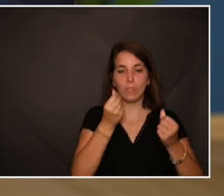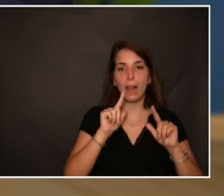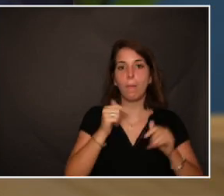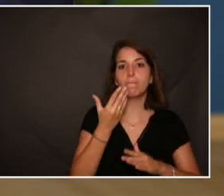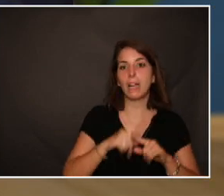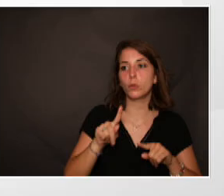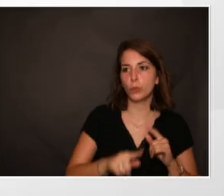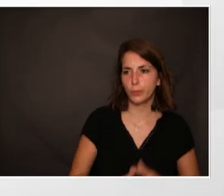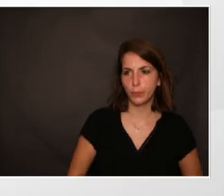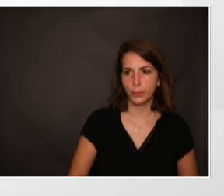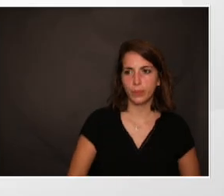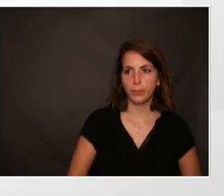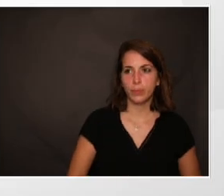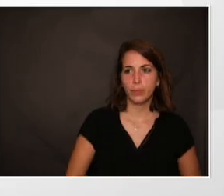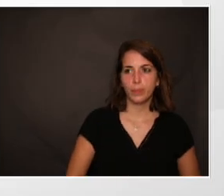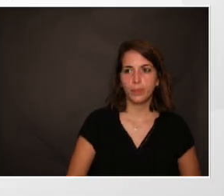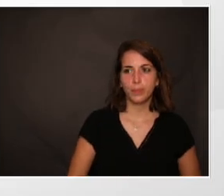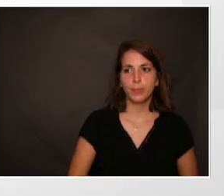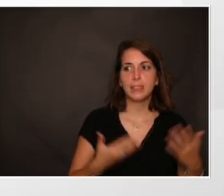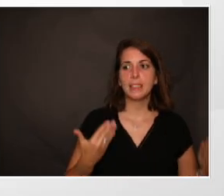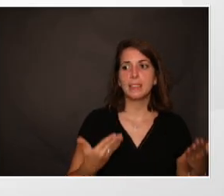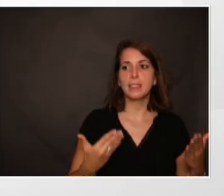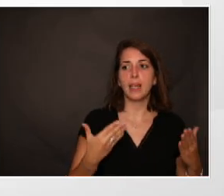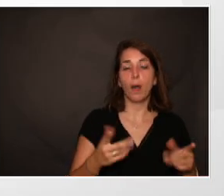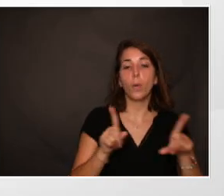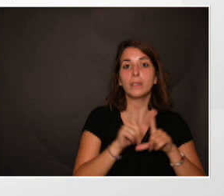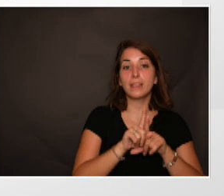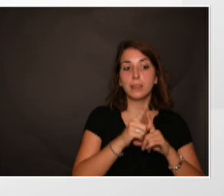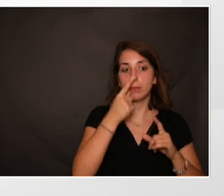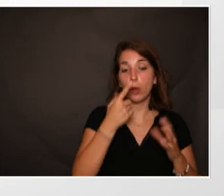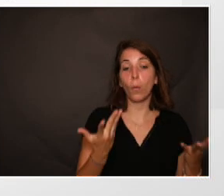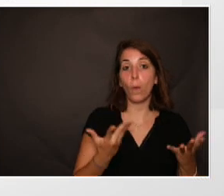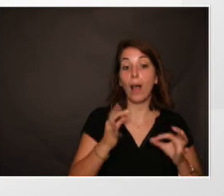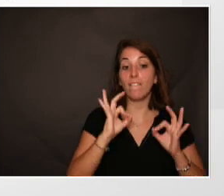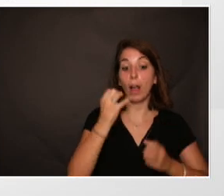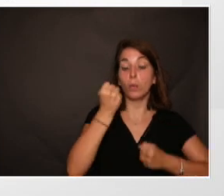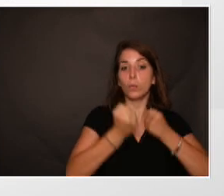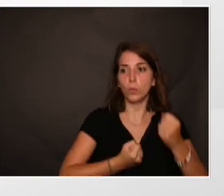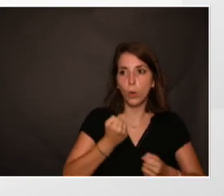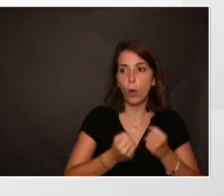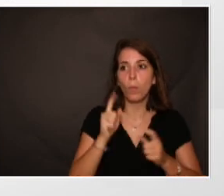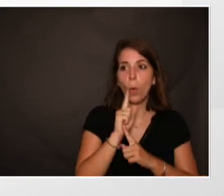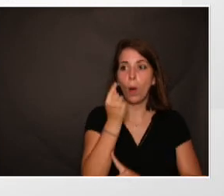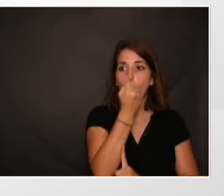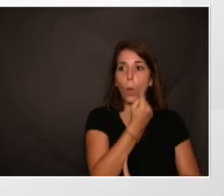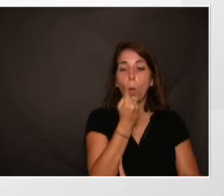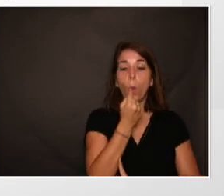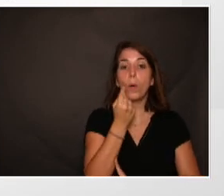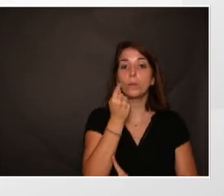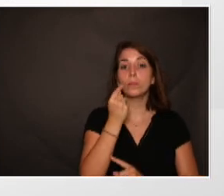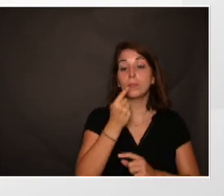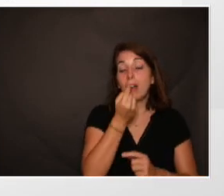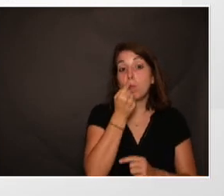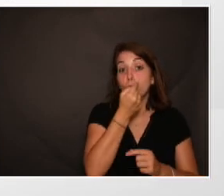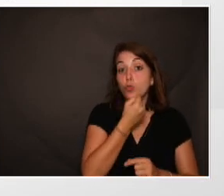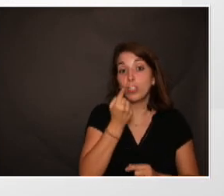Cette répercussion, elle va se voir en termes de douleur parce que la sphère orofaciale où se trouve la bouche et les dents est une zone